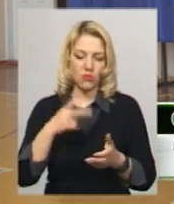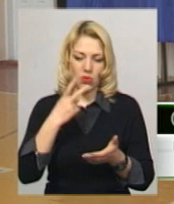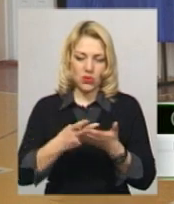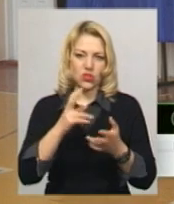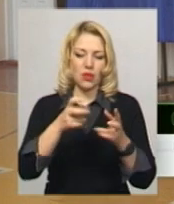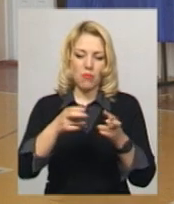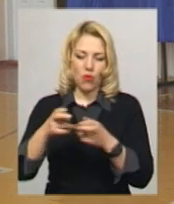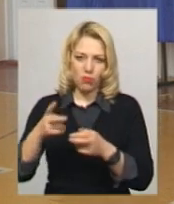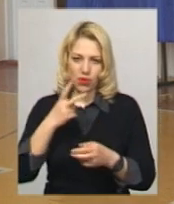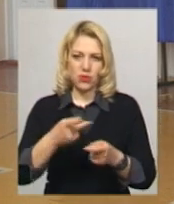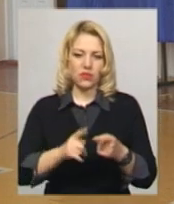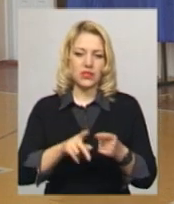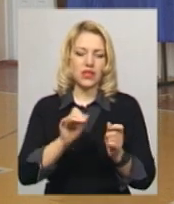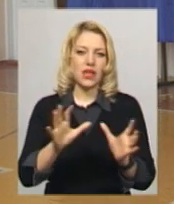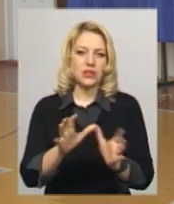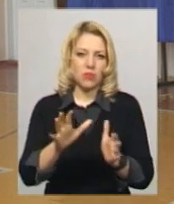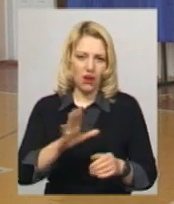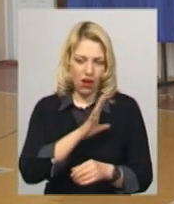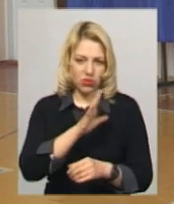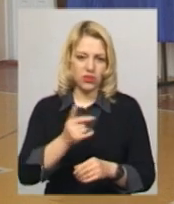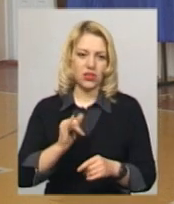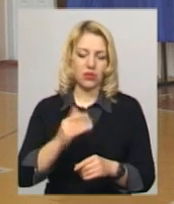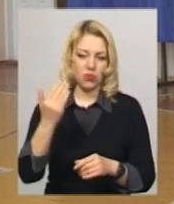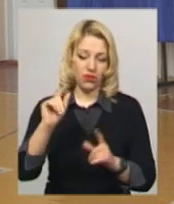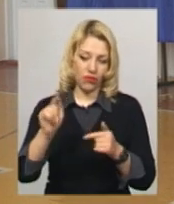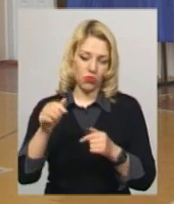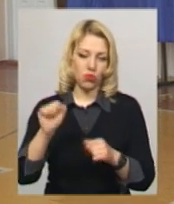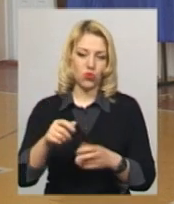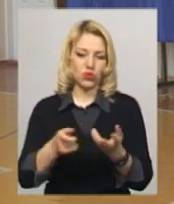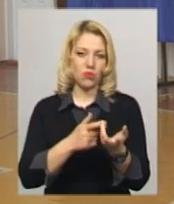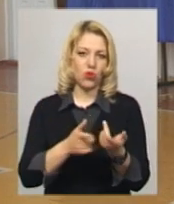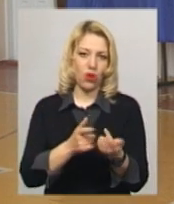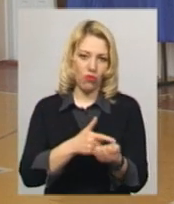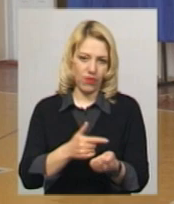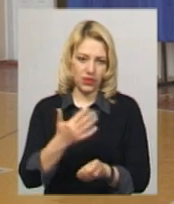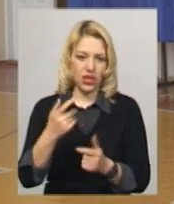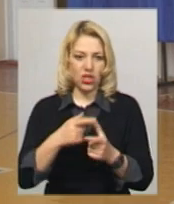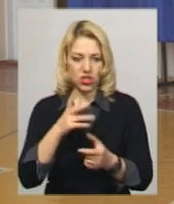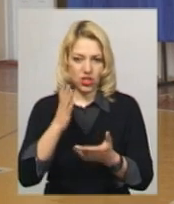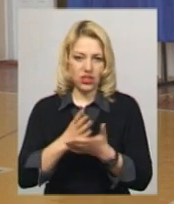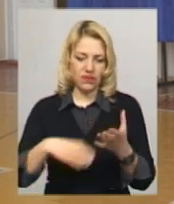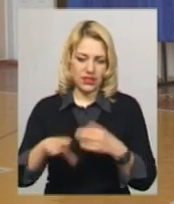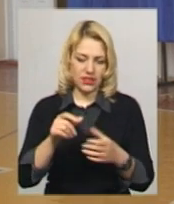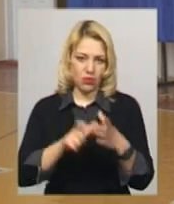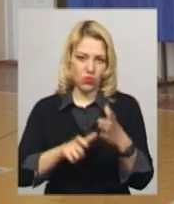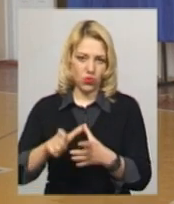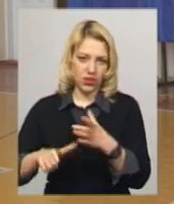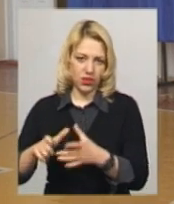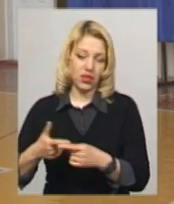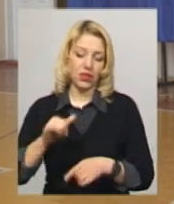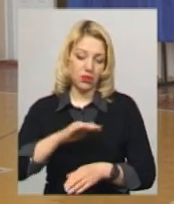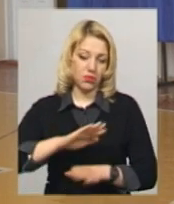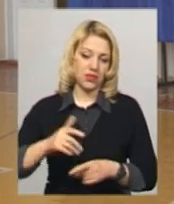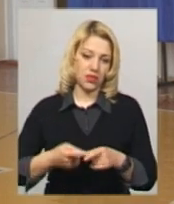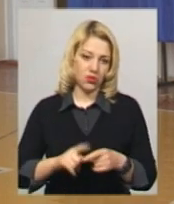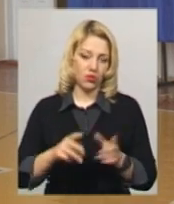опломб, як зберігалося, і так само по їхньому вимогам можуть вони перерахувати, чи дійсно є в налічі всі дані бюлетені. І потім